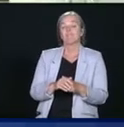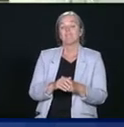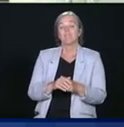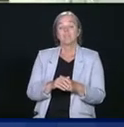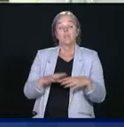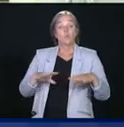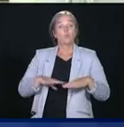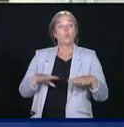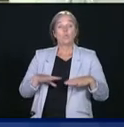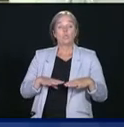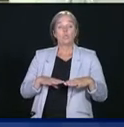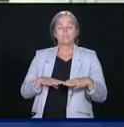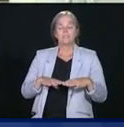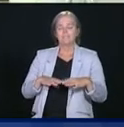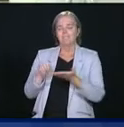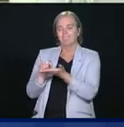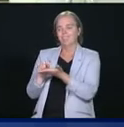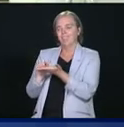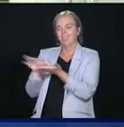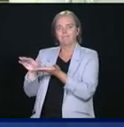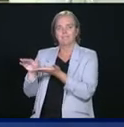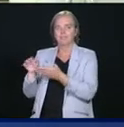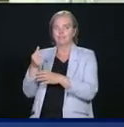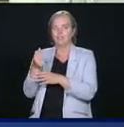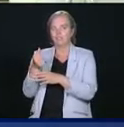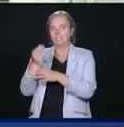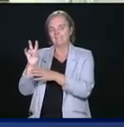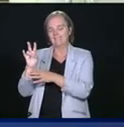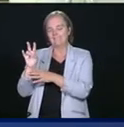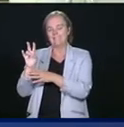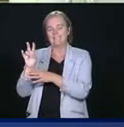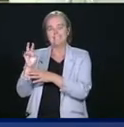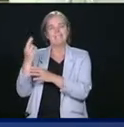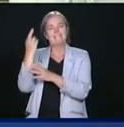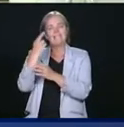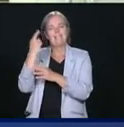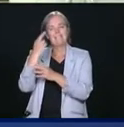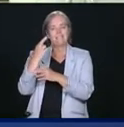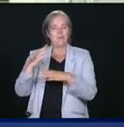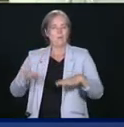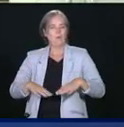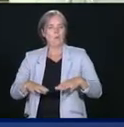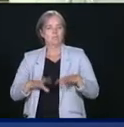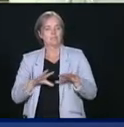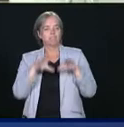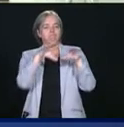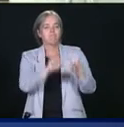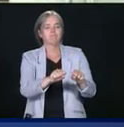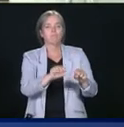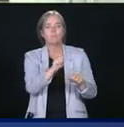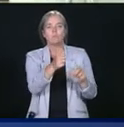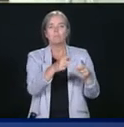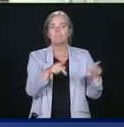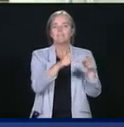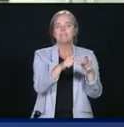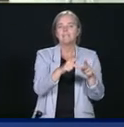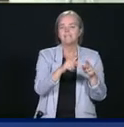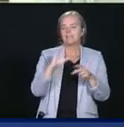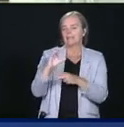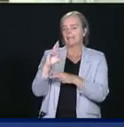La Russie a été exclue du G7 il y a plusieurs années en raison de décisions qui ont été prises.